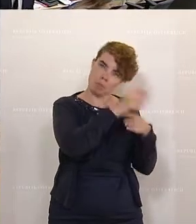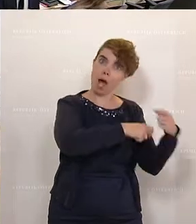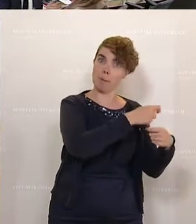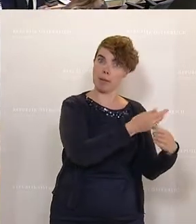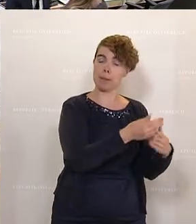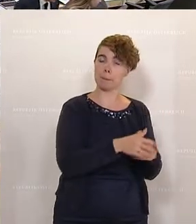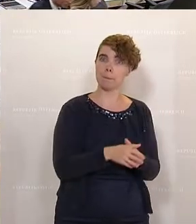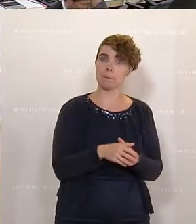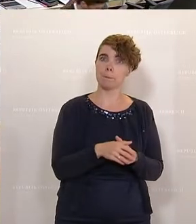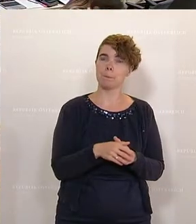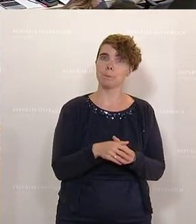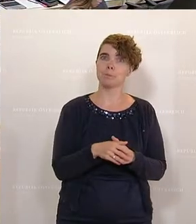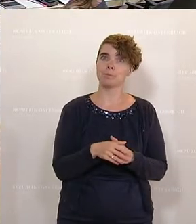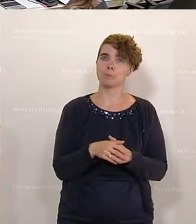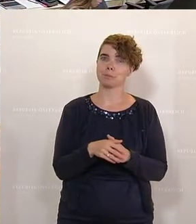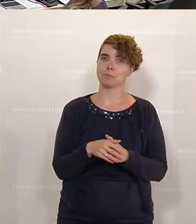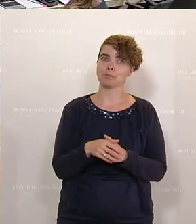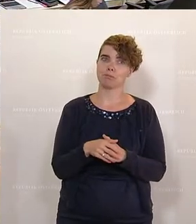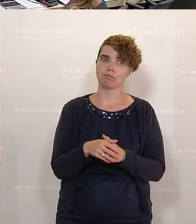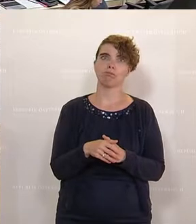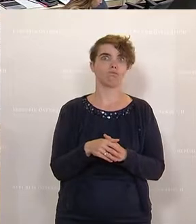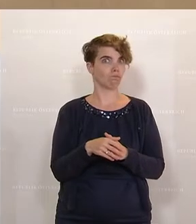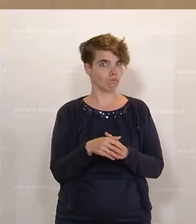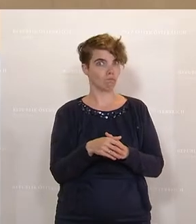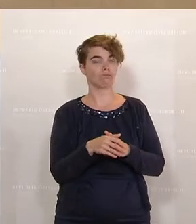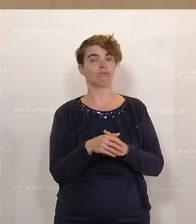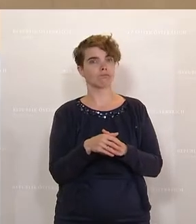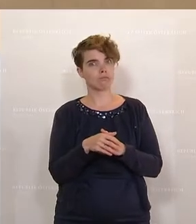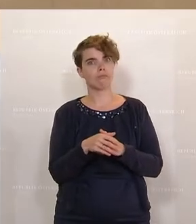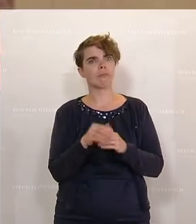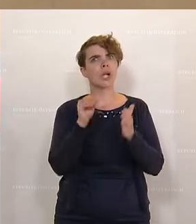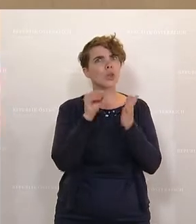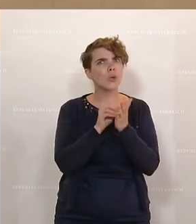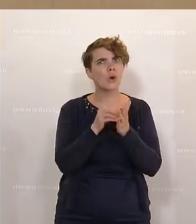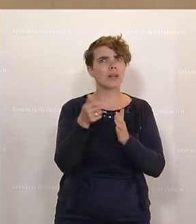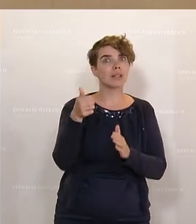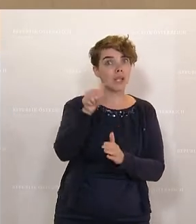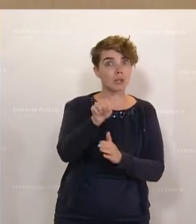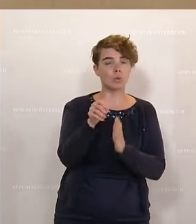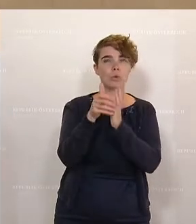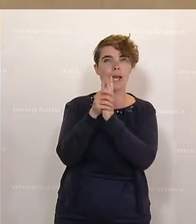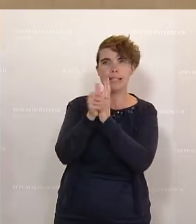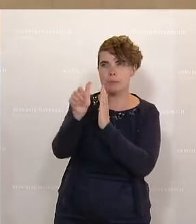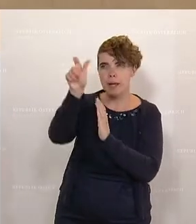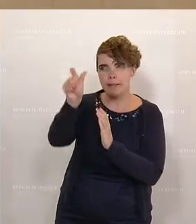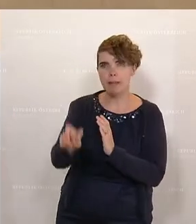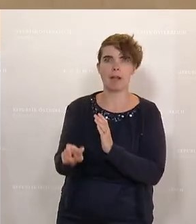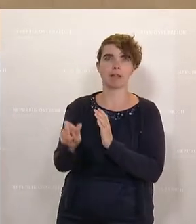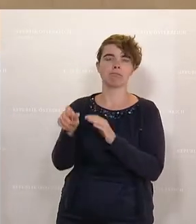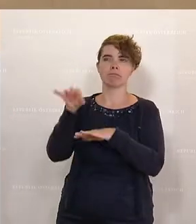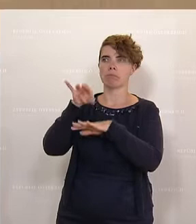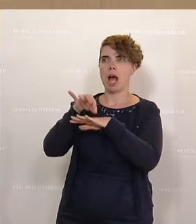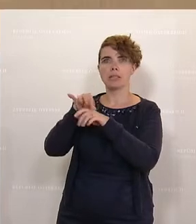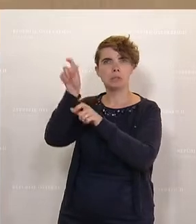Das IRCS hat auch unter breiter Einbindung von Expertinnen, von ärztlichem Personal, von Richterinnen und